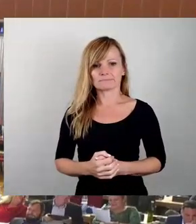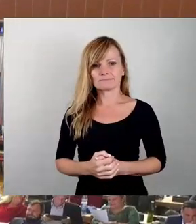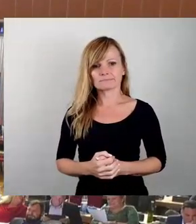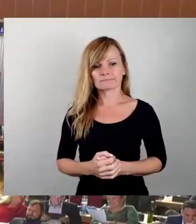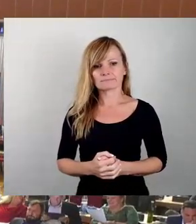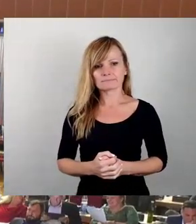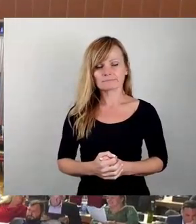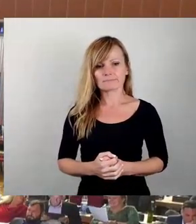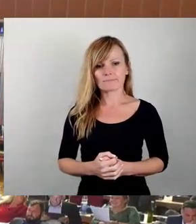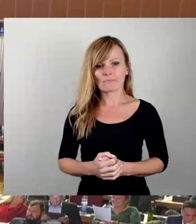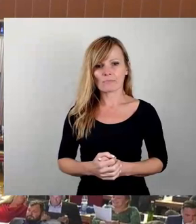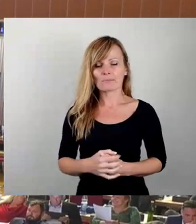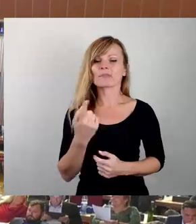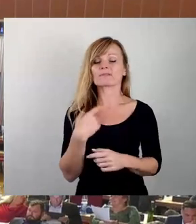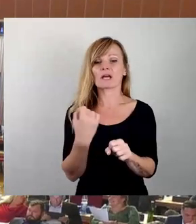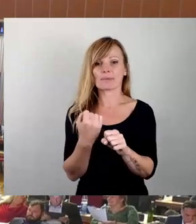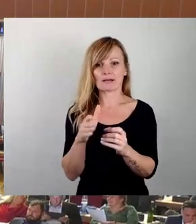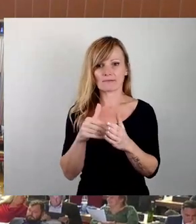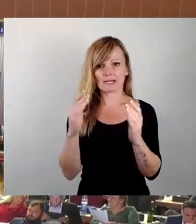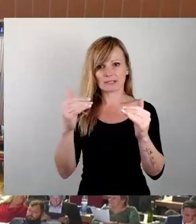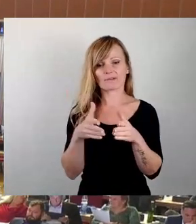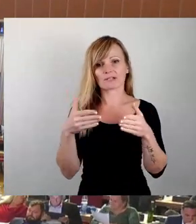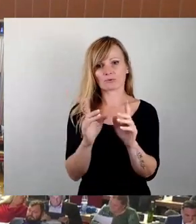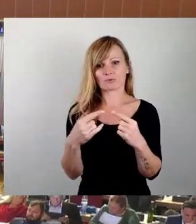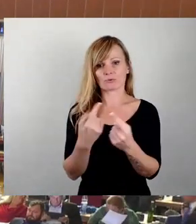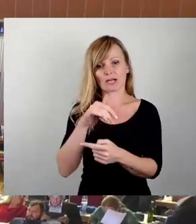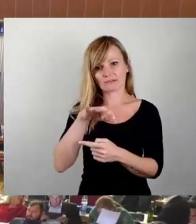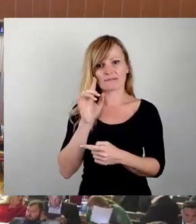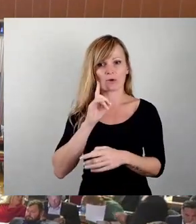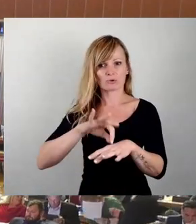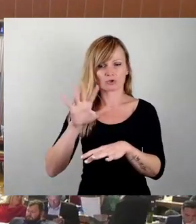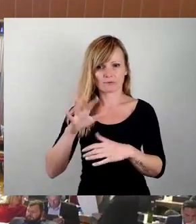Wir machen weiter in der Fraktionsrunde. AfD, Frau Dr. Scholz.